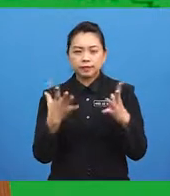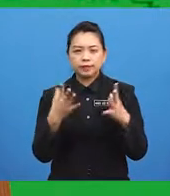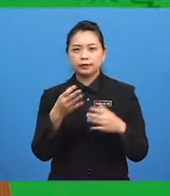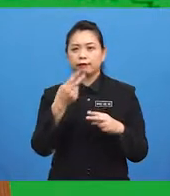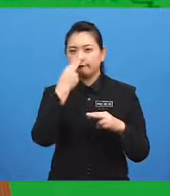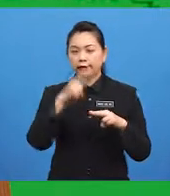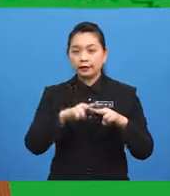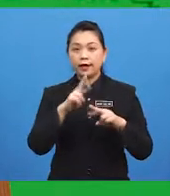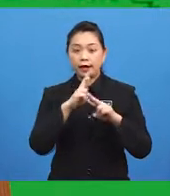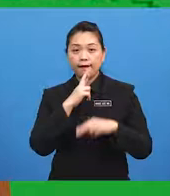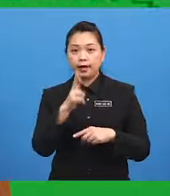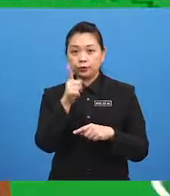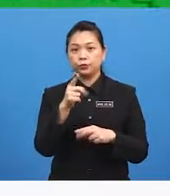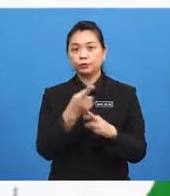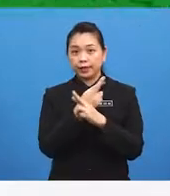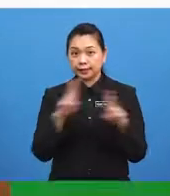Are you ready?